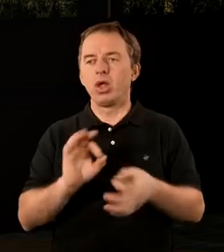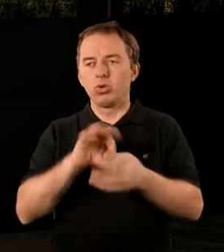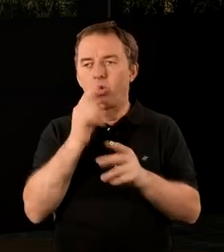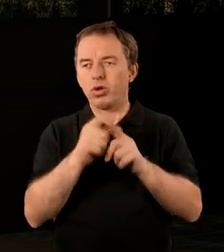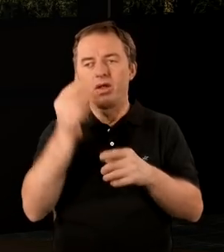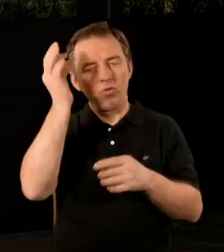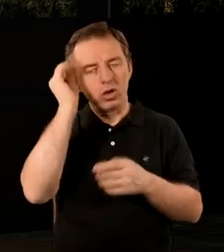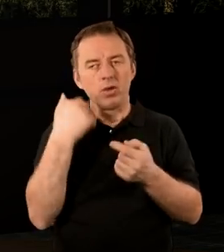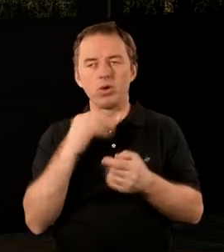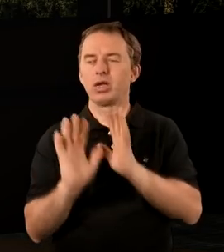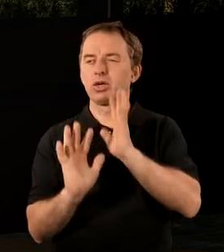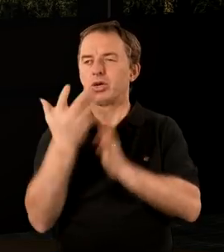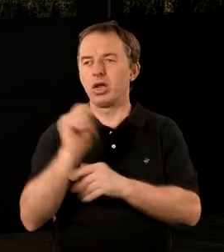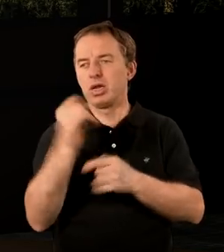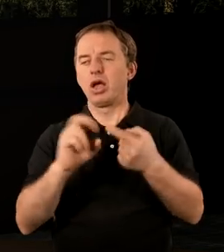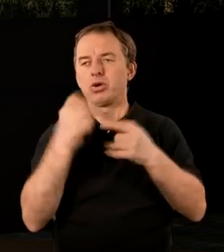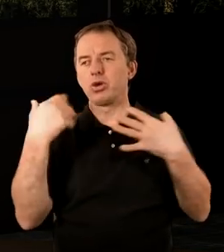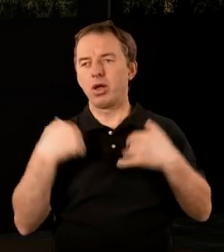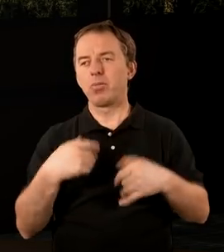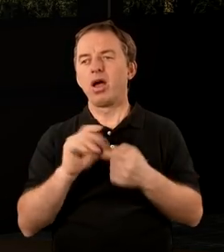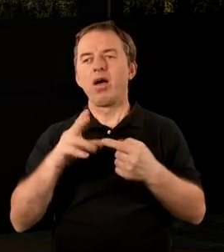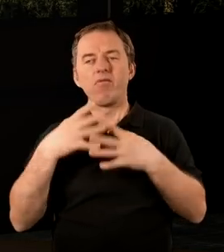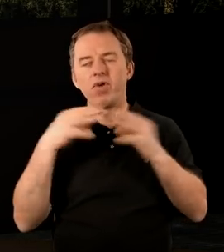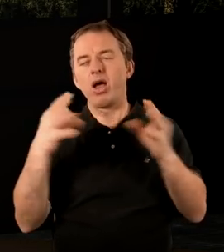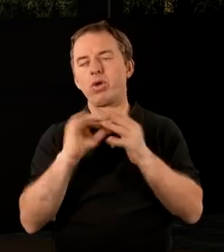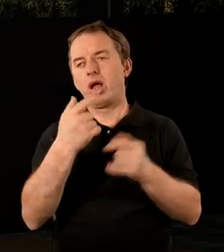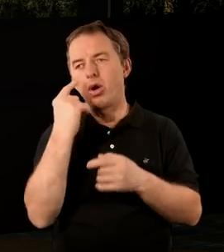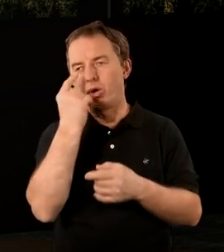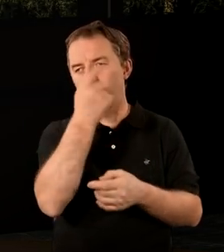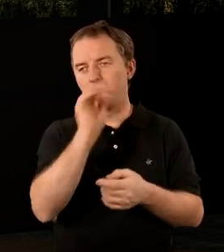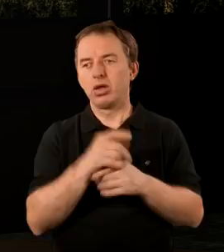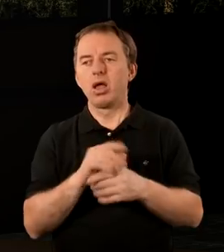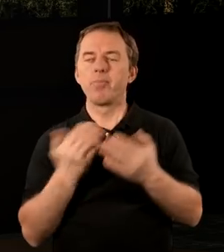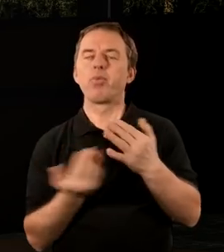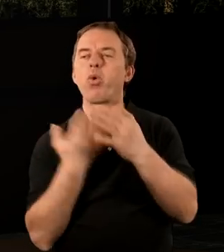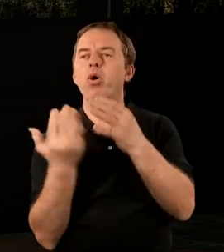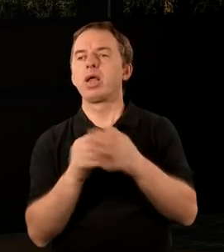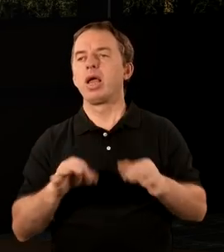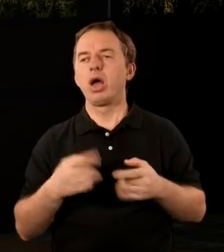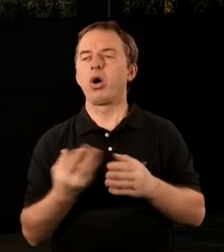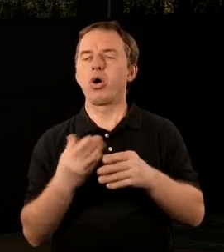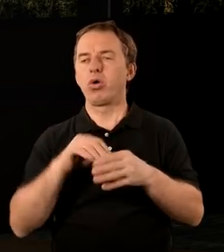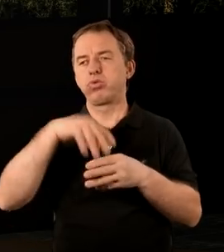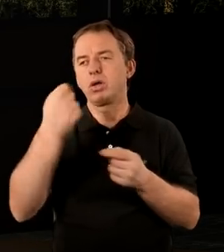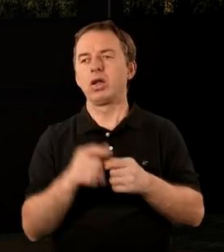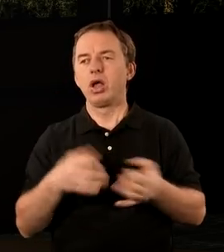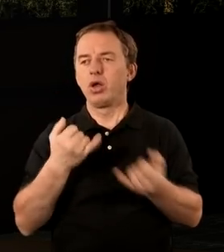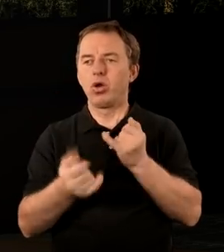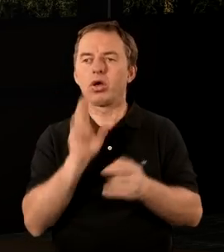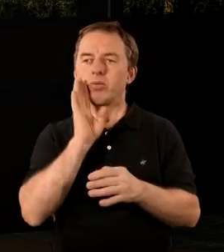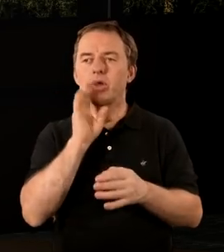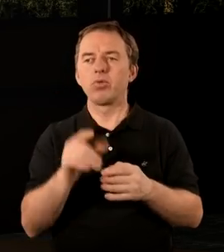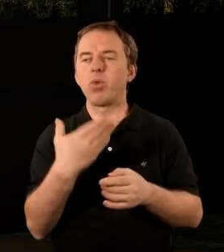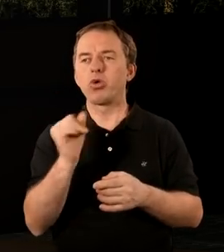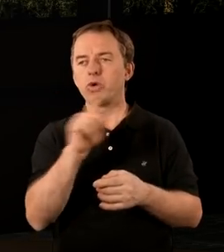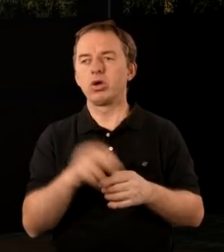Głowa zaś jego i włosy były lśniące jak śnieżno-biała wełna, a oczy jego jakby płomień ognisty, a nogi jego